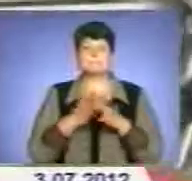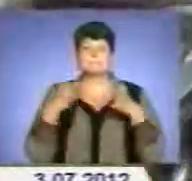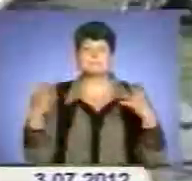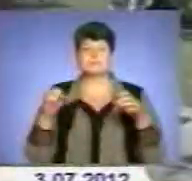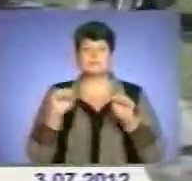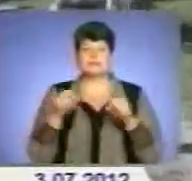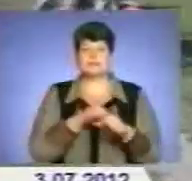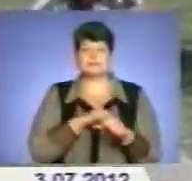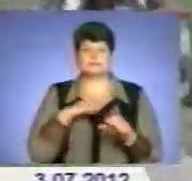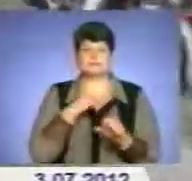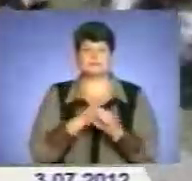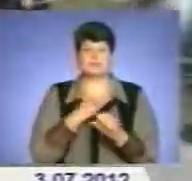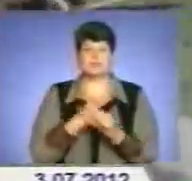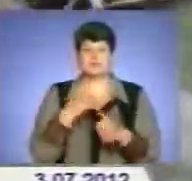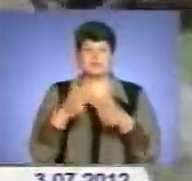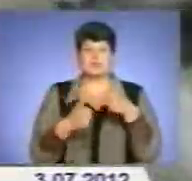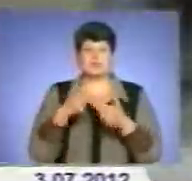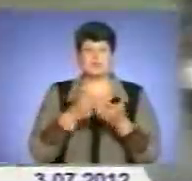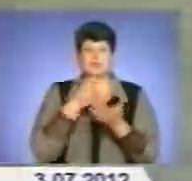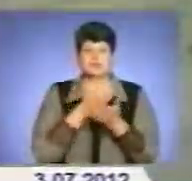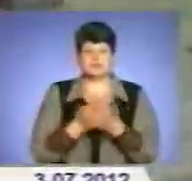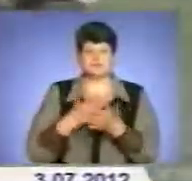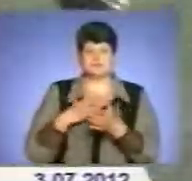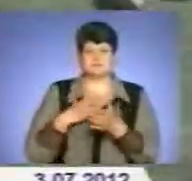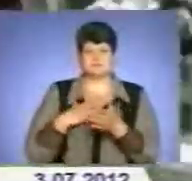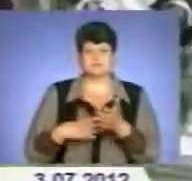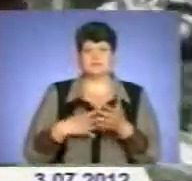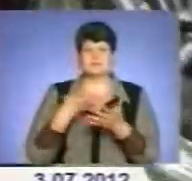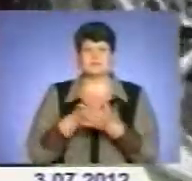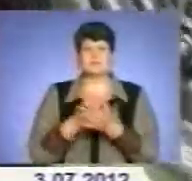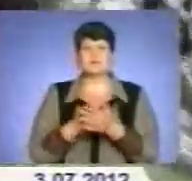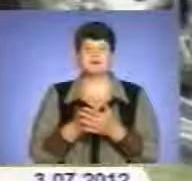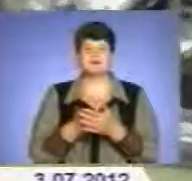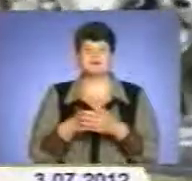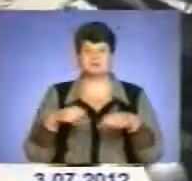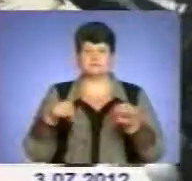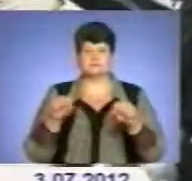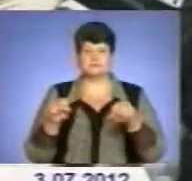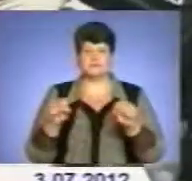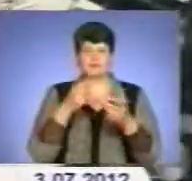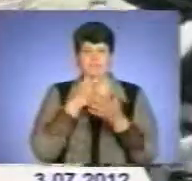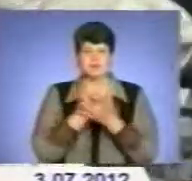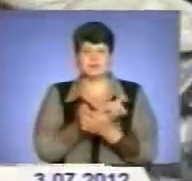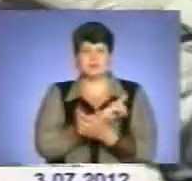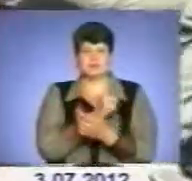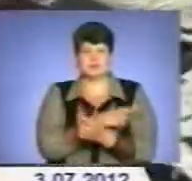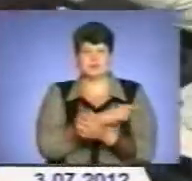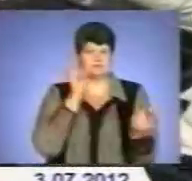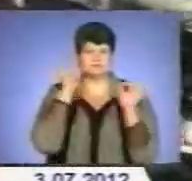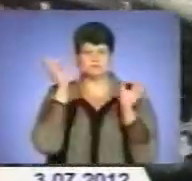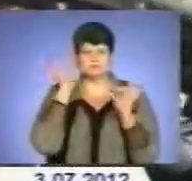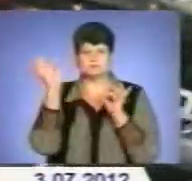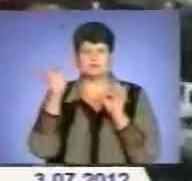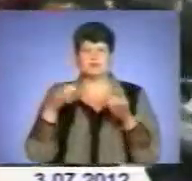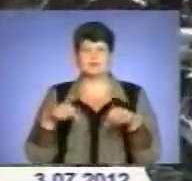саморобні. На конкурсах байкери показують витривалість своїх залізних коней, демонструють найсильніші, найгучніші мотоцикли чи